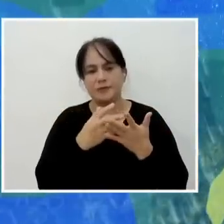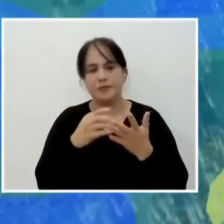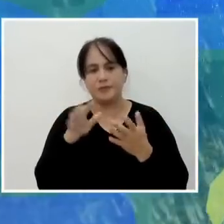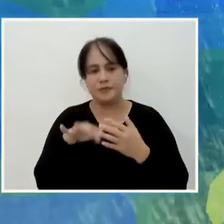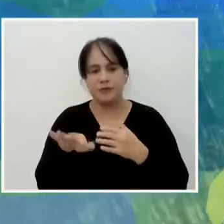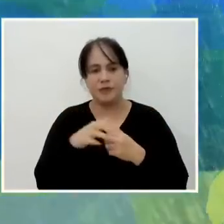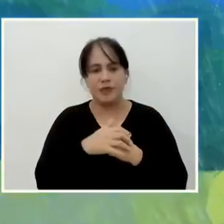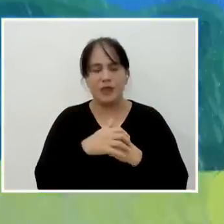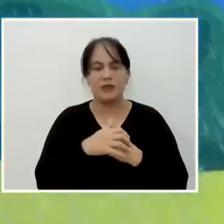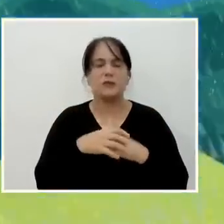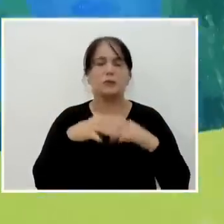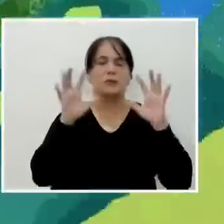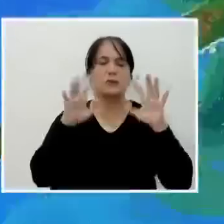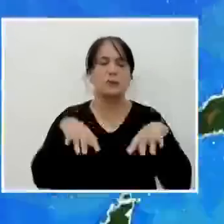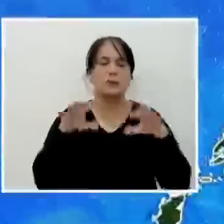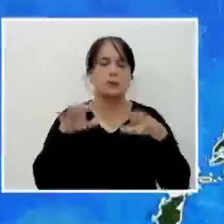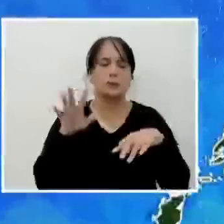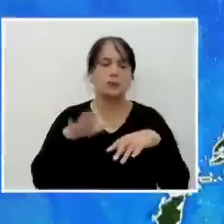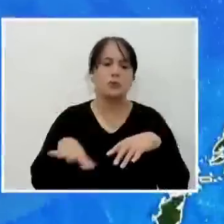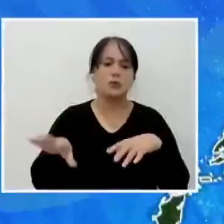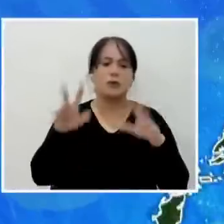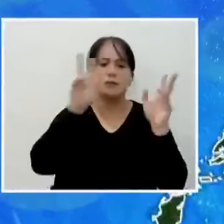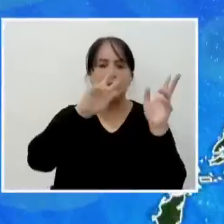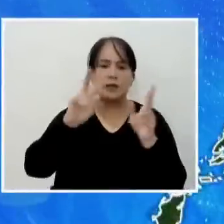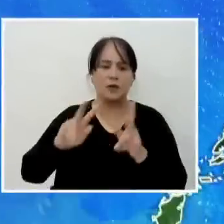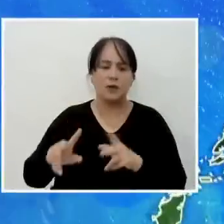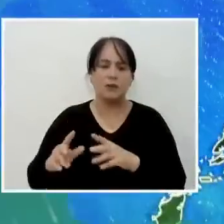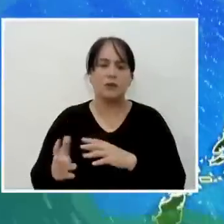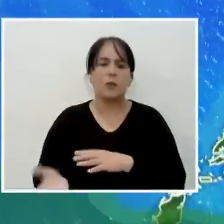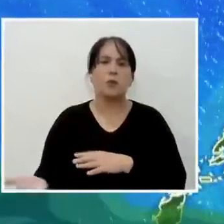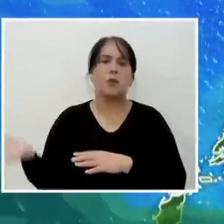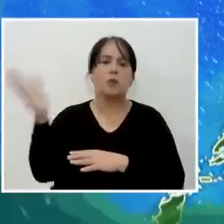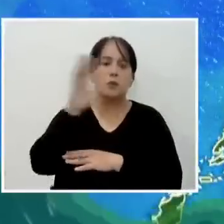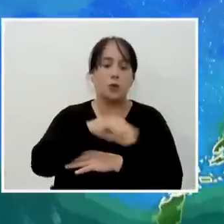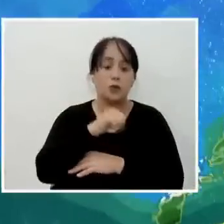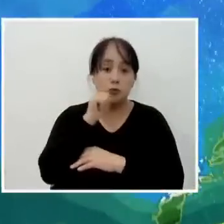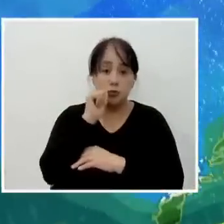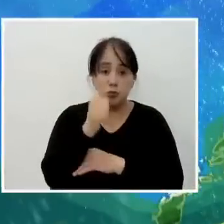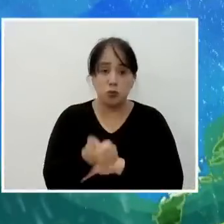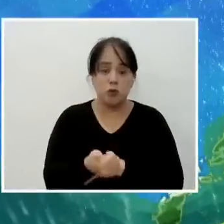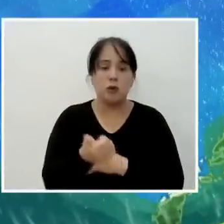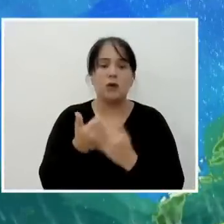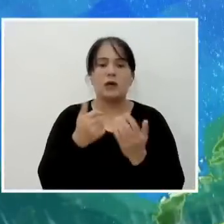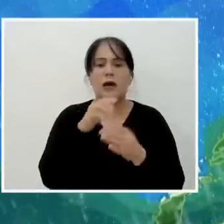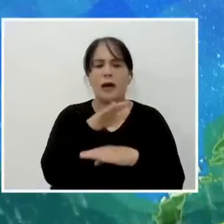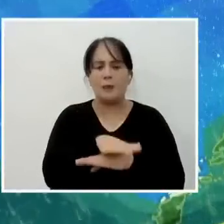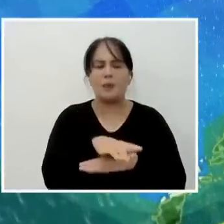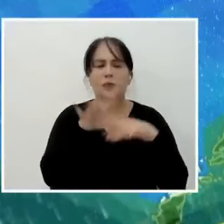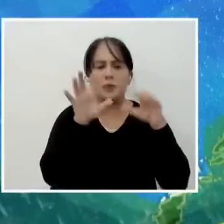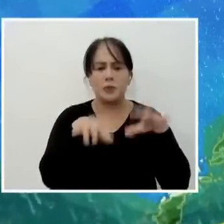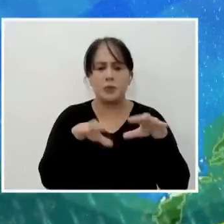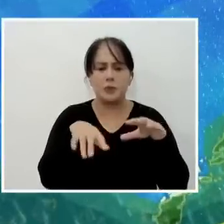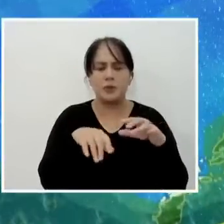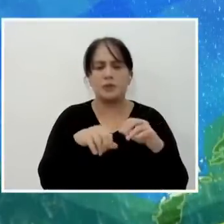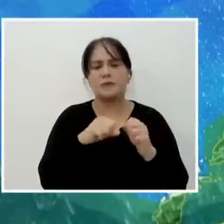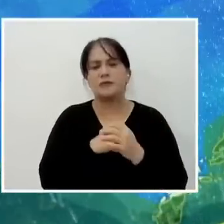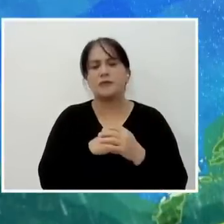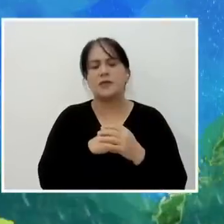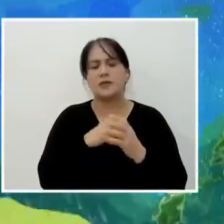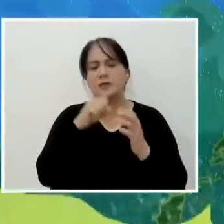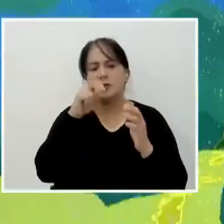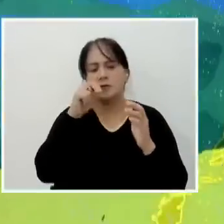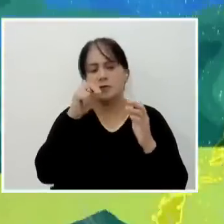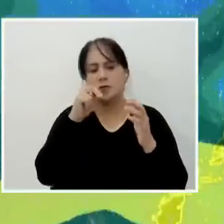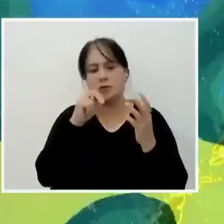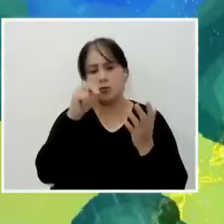Magiging maulan din sa halos buong Palawan buong araw bukas. Bandang hapon may malakas na ulan sa hilagang bahagi ng probinsya at sa